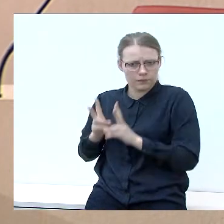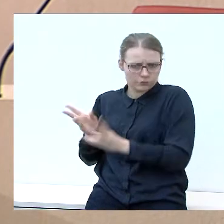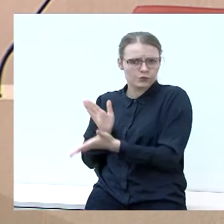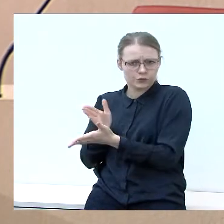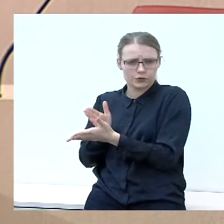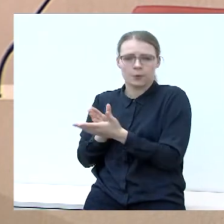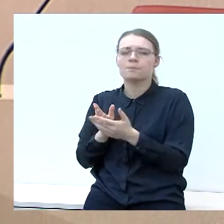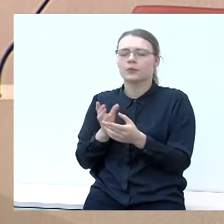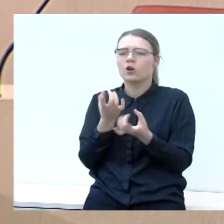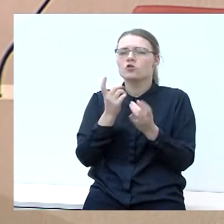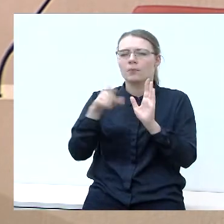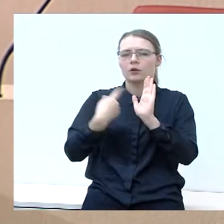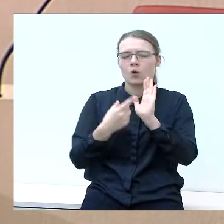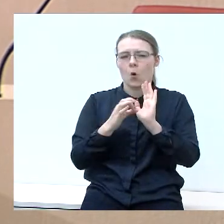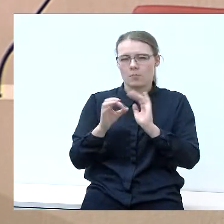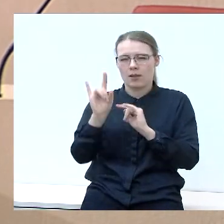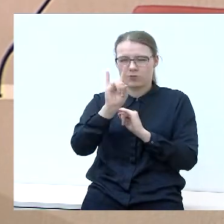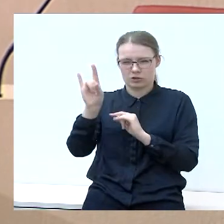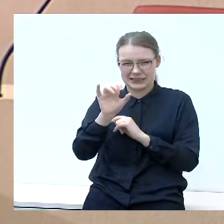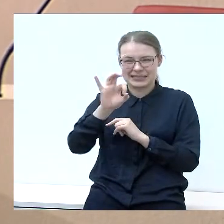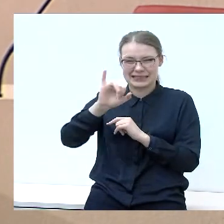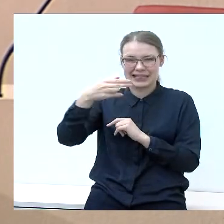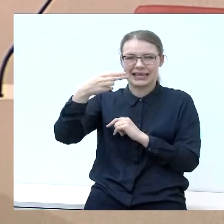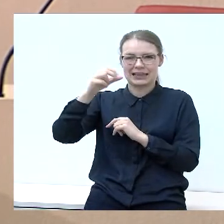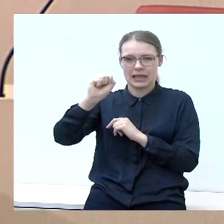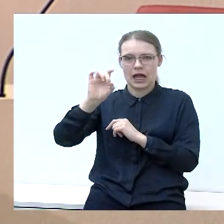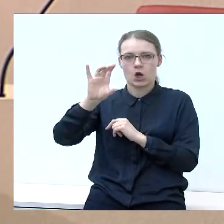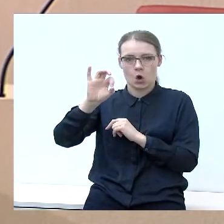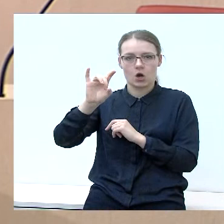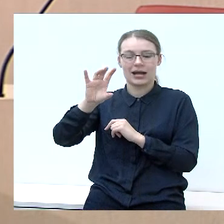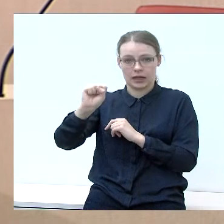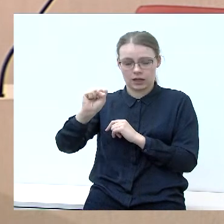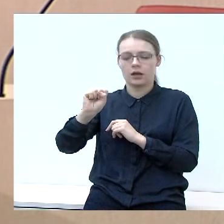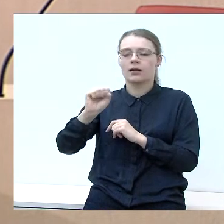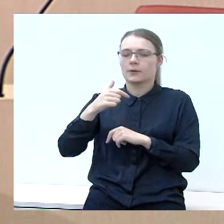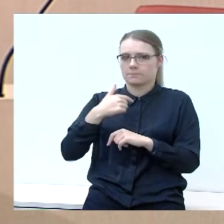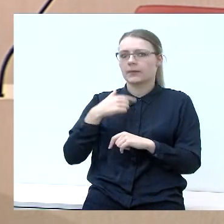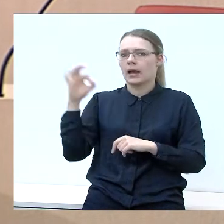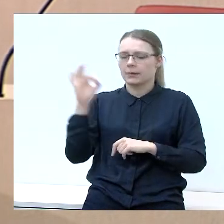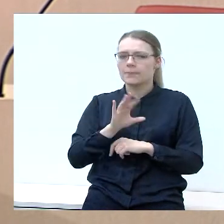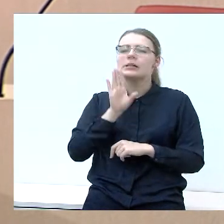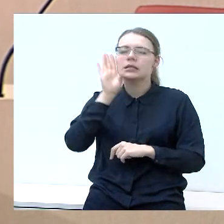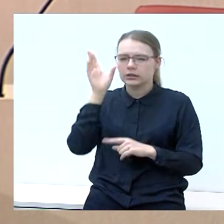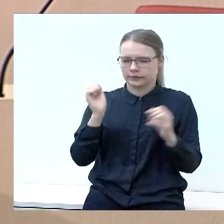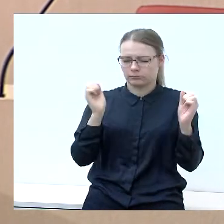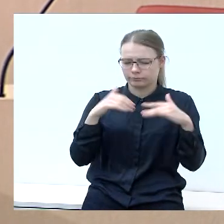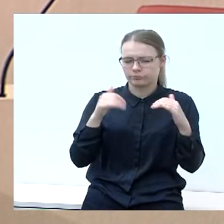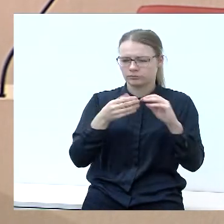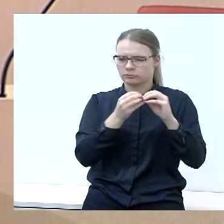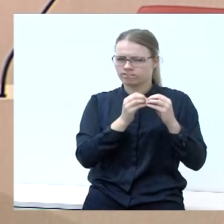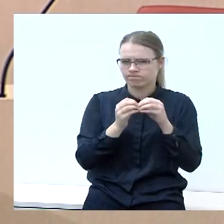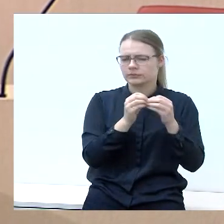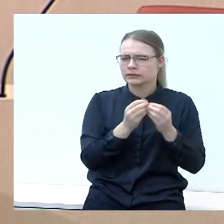paklausyti dėl sinagogų. Taip, mes dėl sinagogų tikrai labai dažnai, kiekvieną rytą susirinkę kalbomis, kad